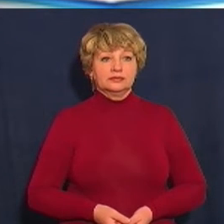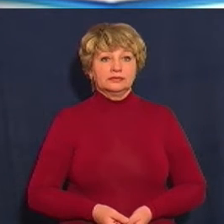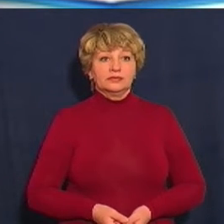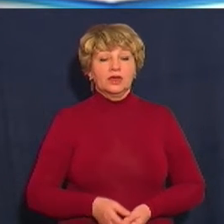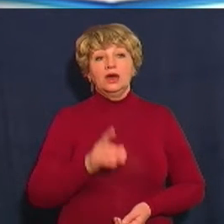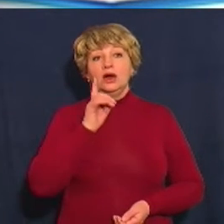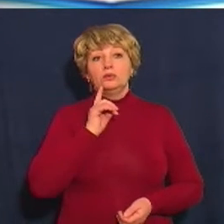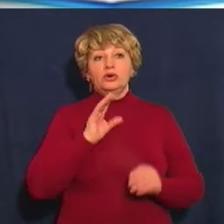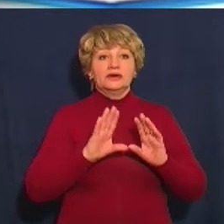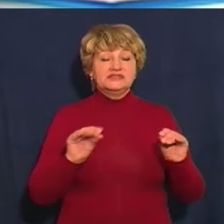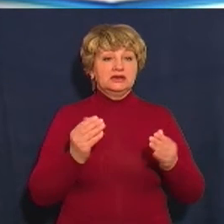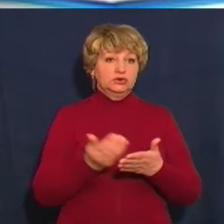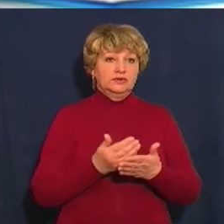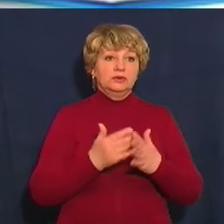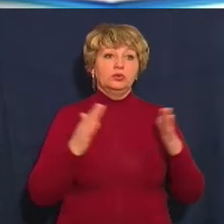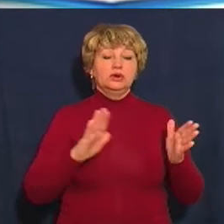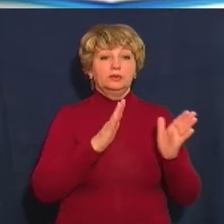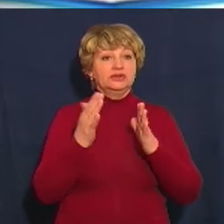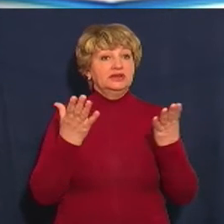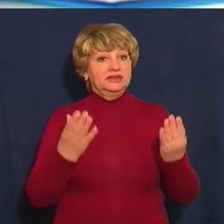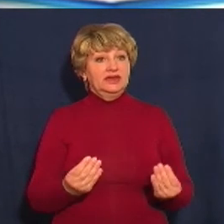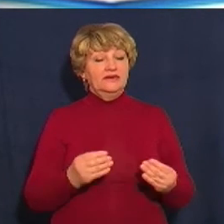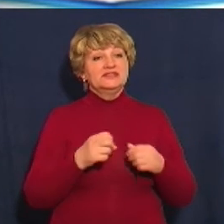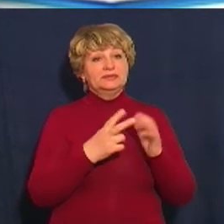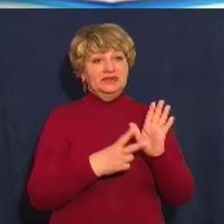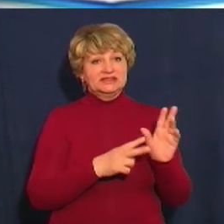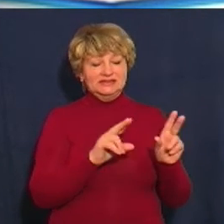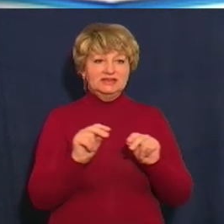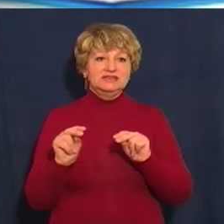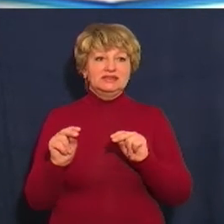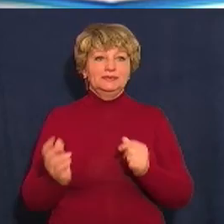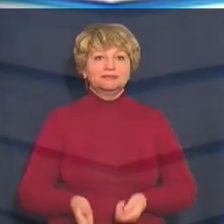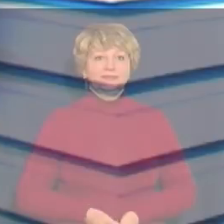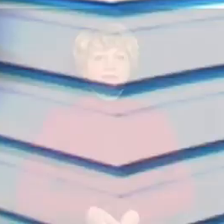І наразі це всі новини. Більше про події дня у випуску о 17-й. До зустрічі.